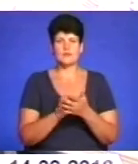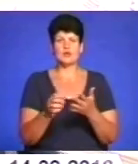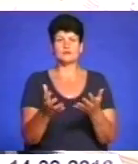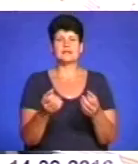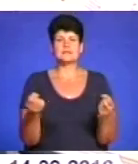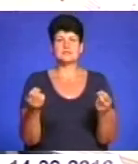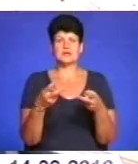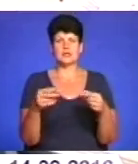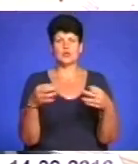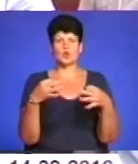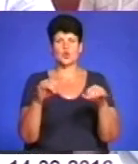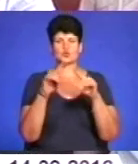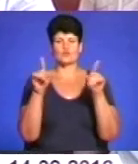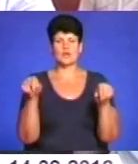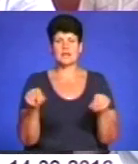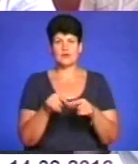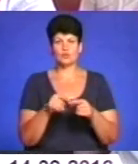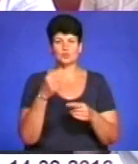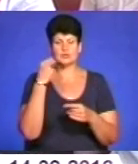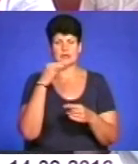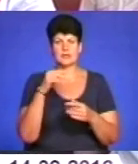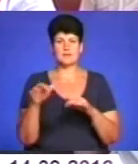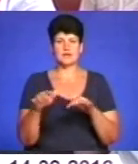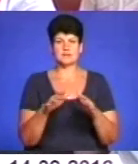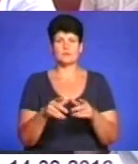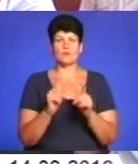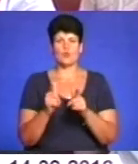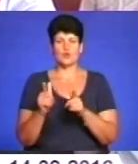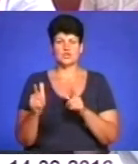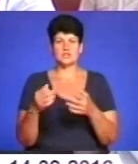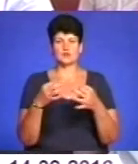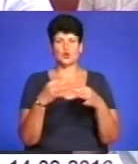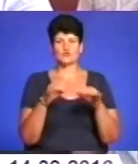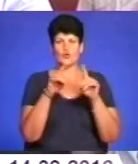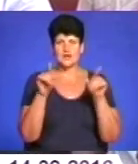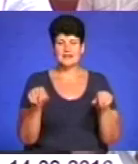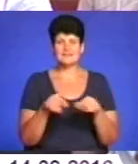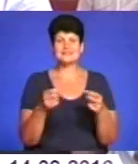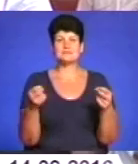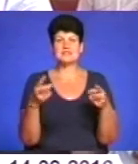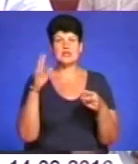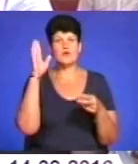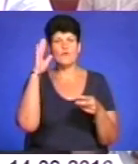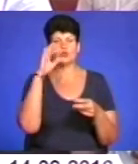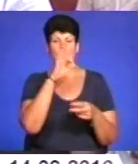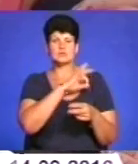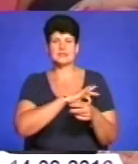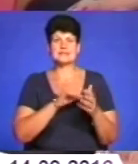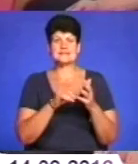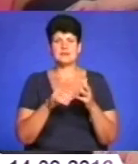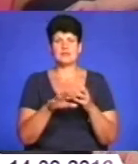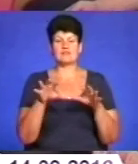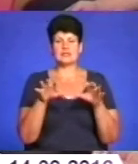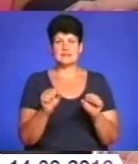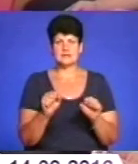спеціалізованих дозволів, вдосконалити механізми погодження дозволів на спеціальне водокористування землевласникам і